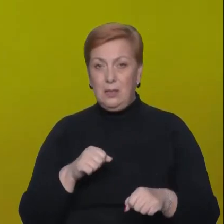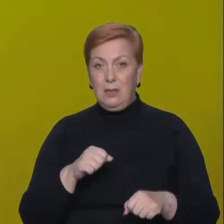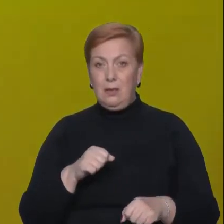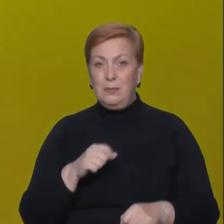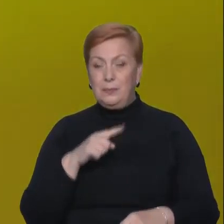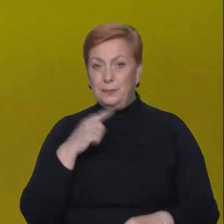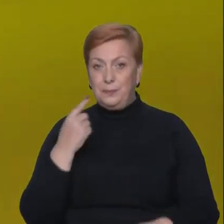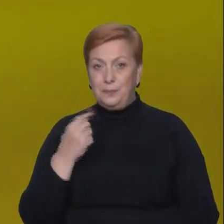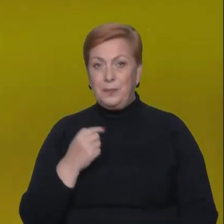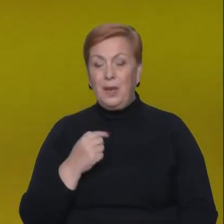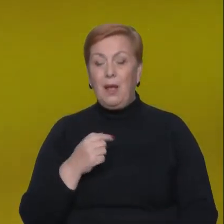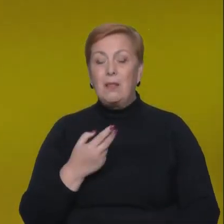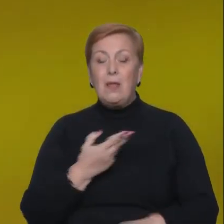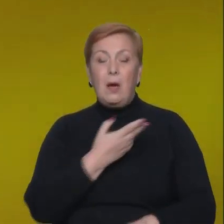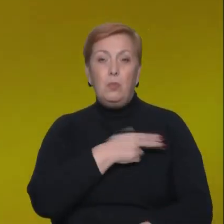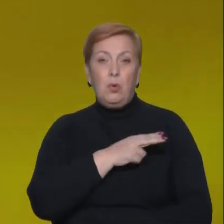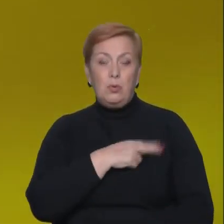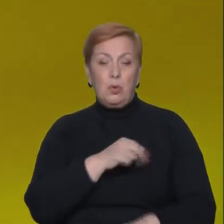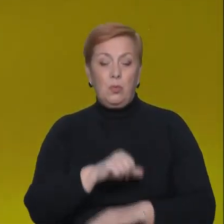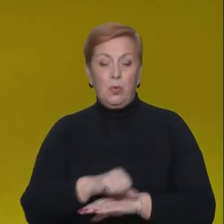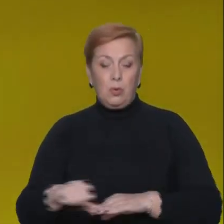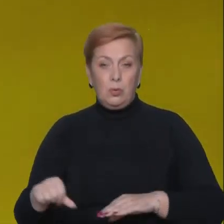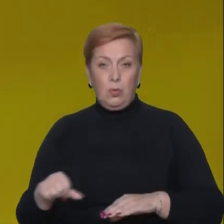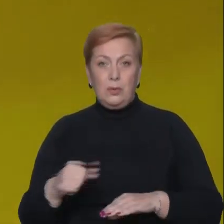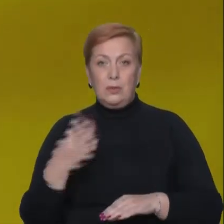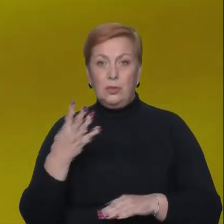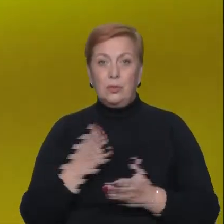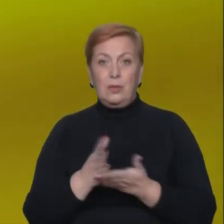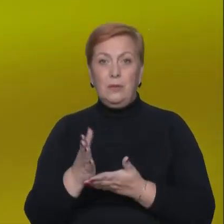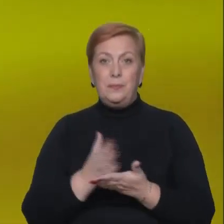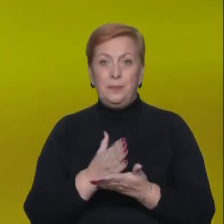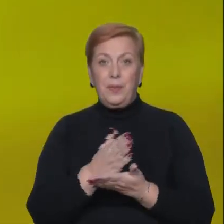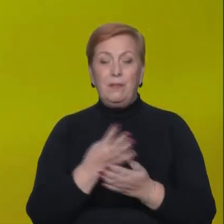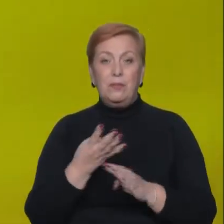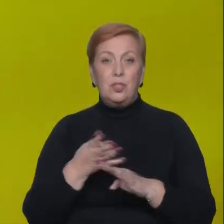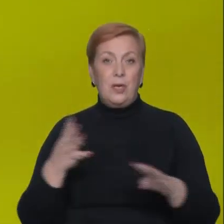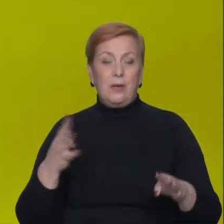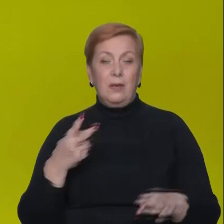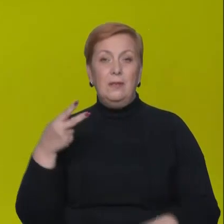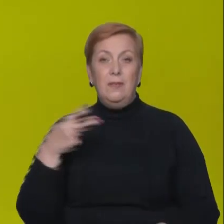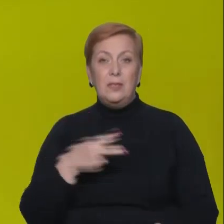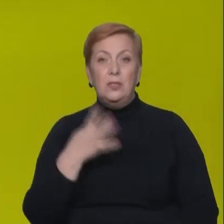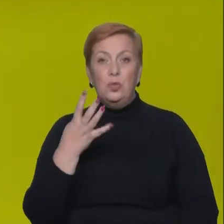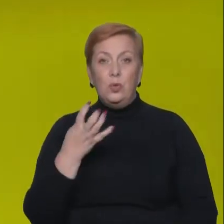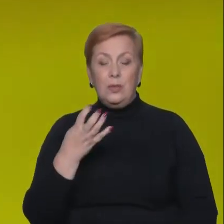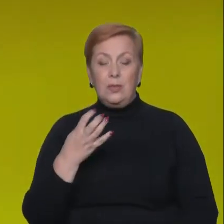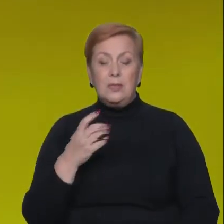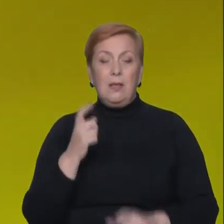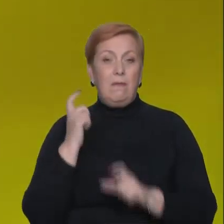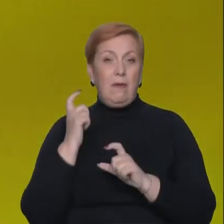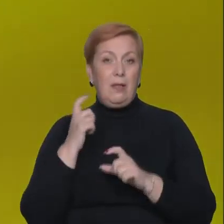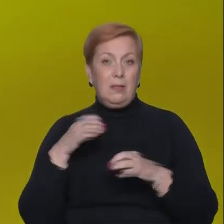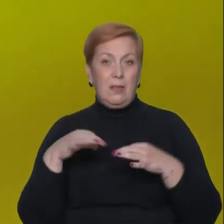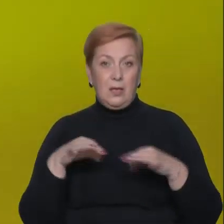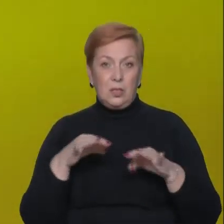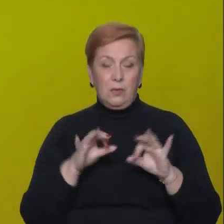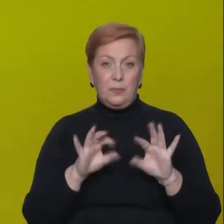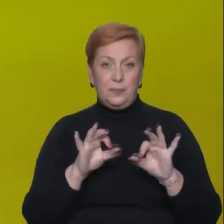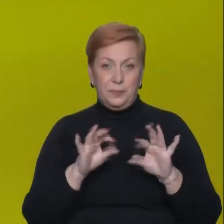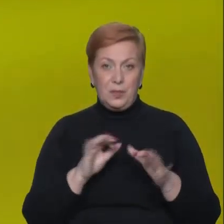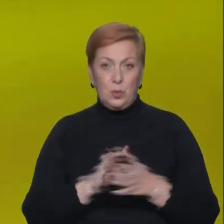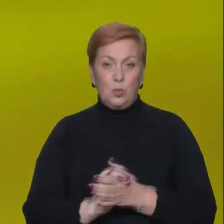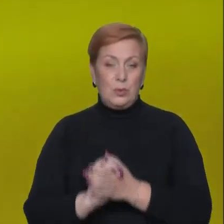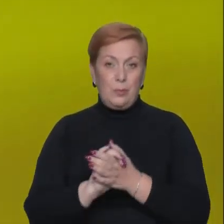На польському кордоні на чотирьох напрямках нині у чергах стоїть 2400 вантажівок. Розповів в